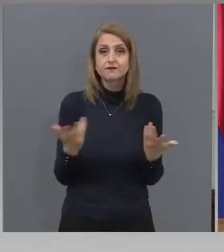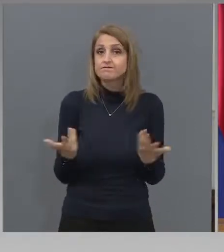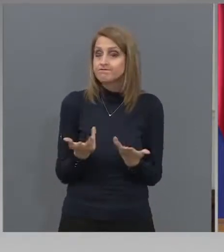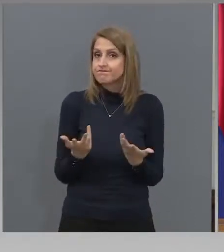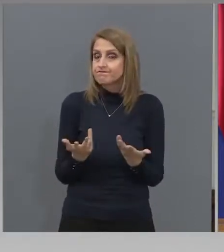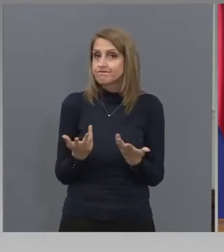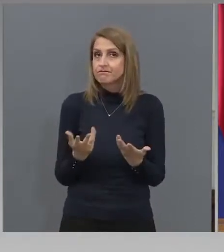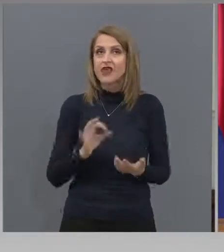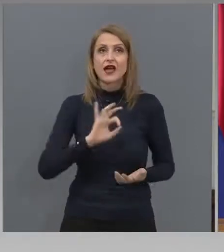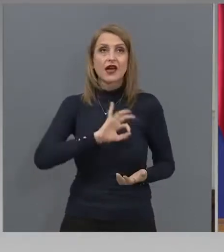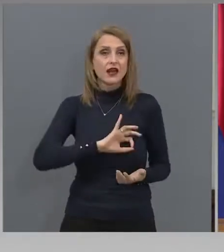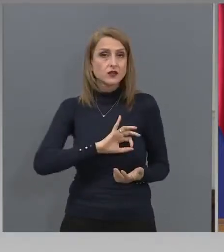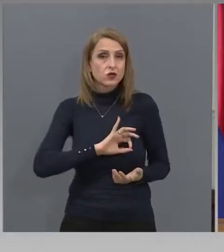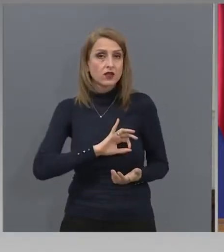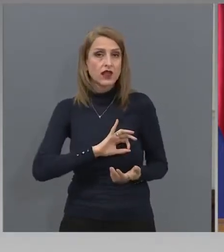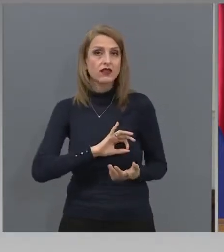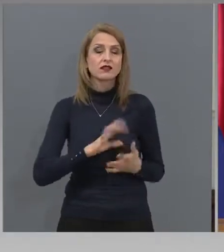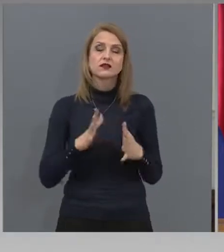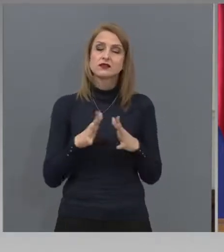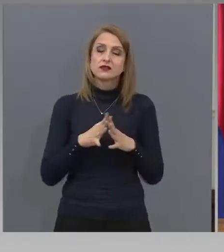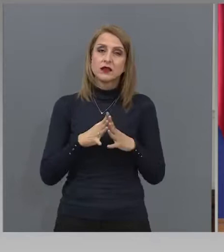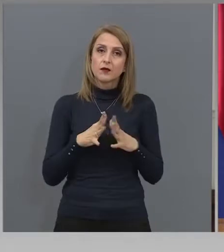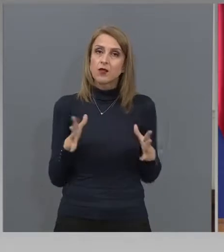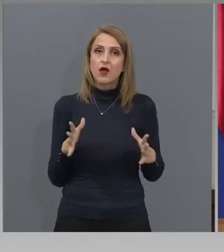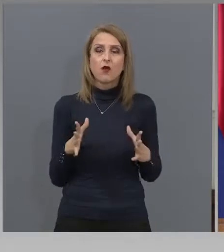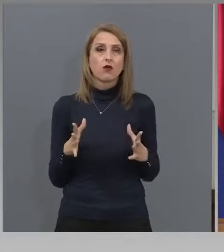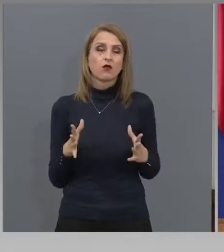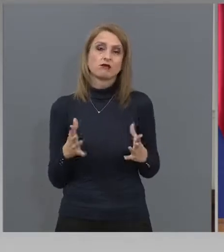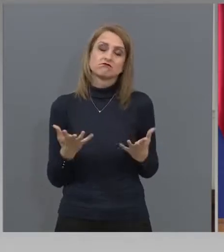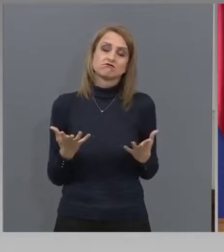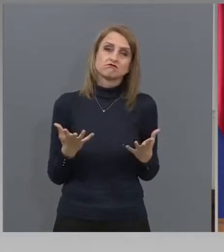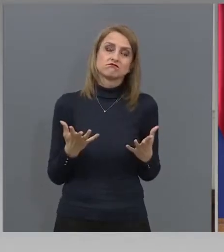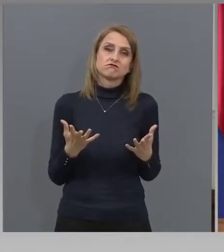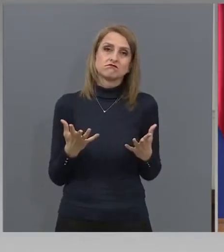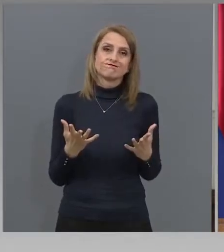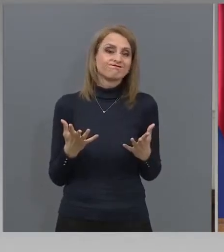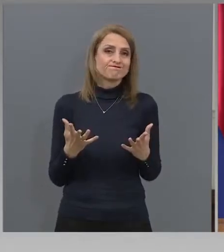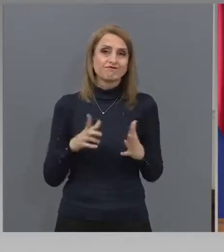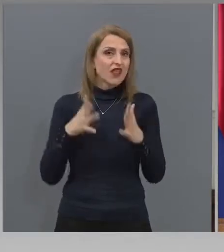са изключително лоши.